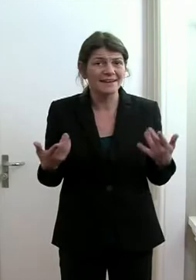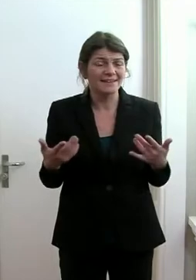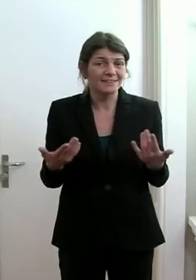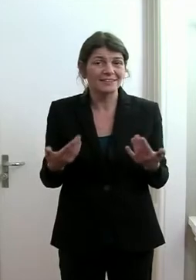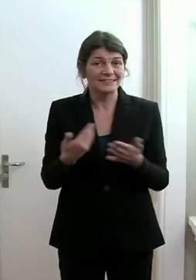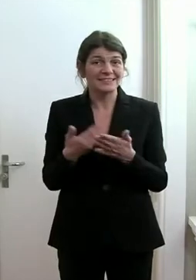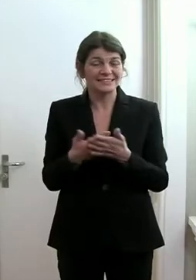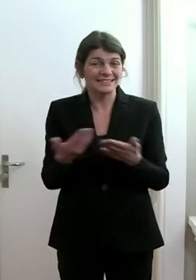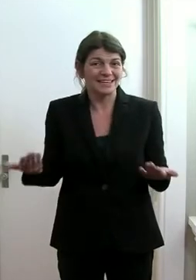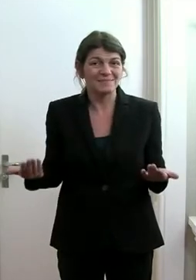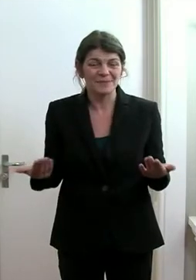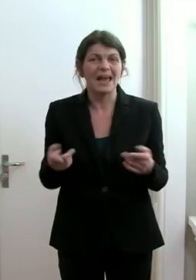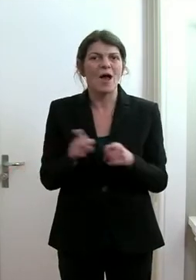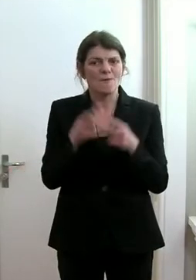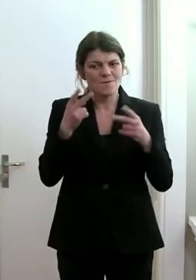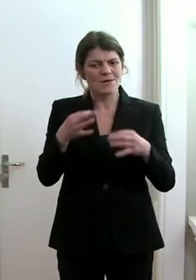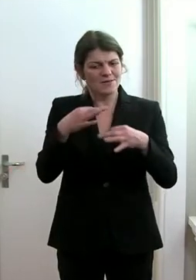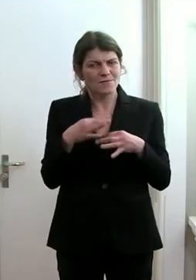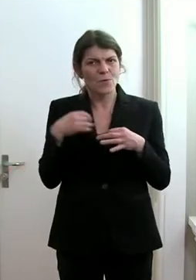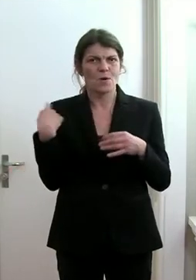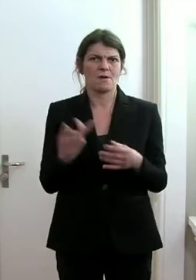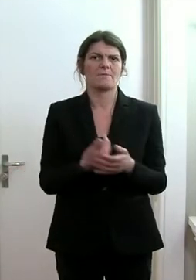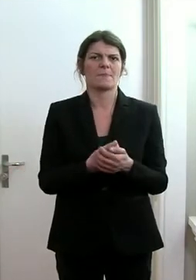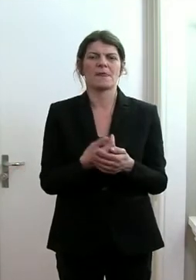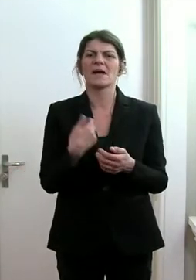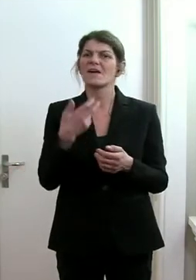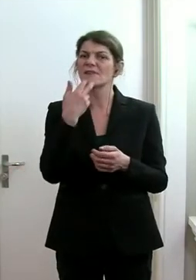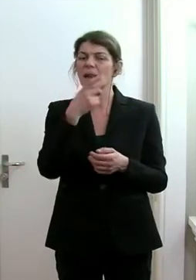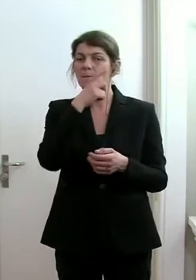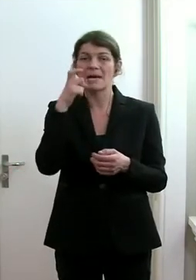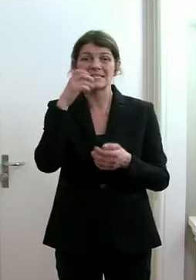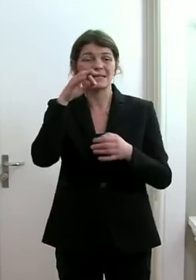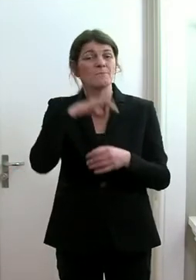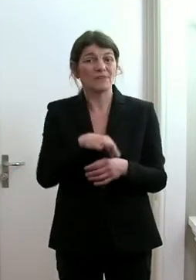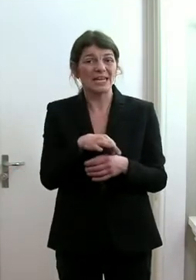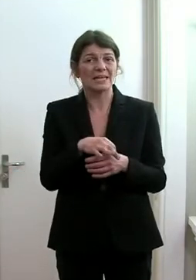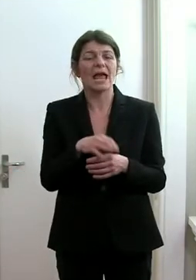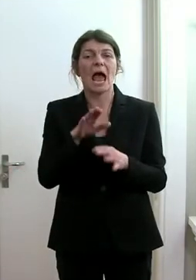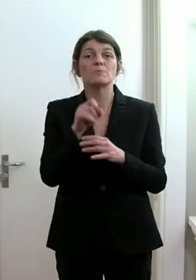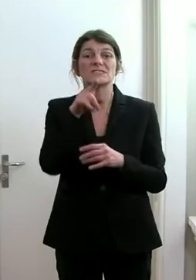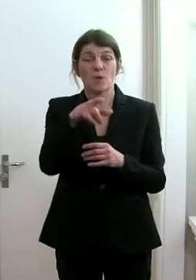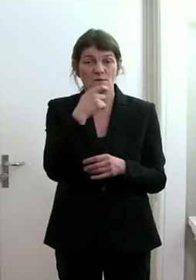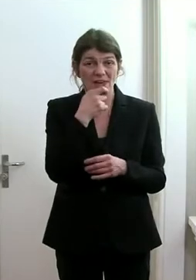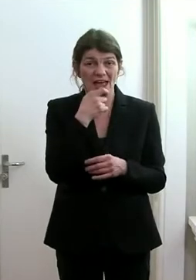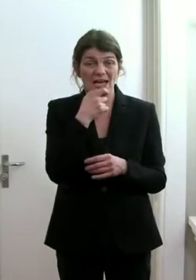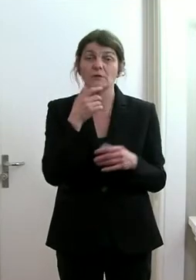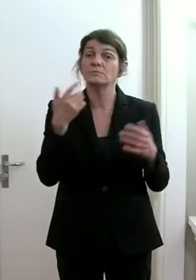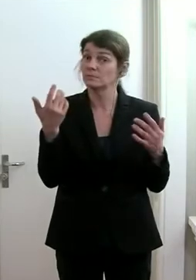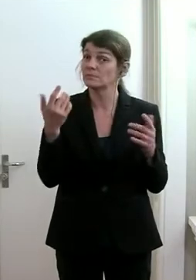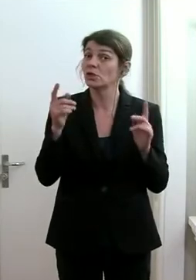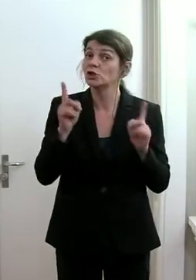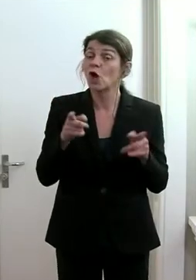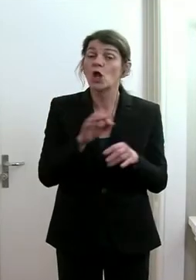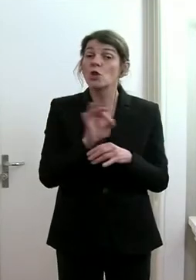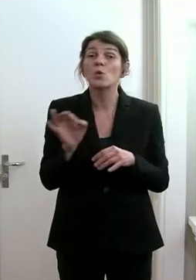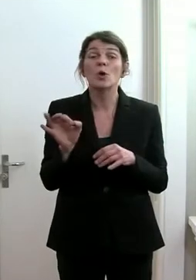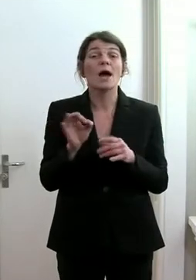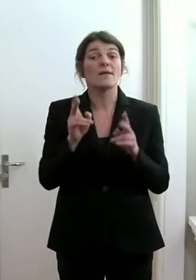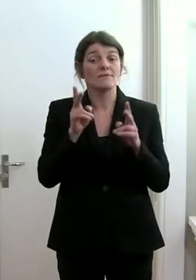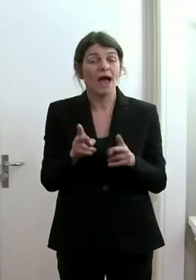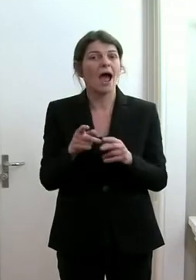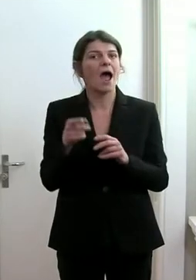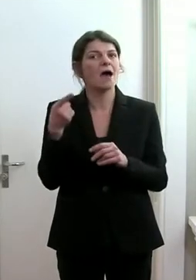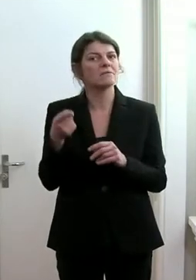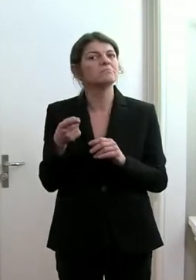Und deshalb war es uns auch wichtig, eine Maskenpflicht ab zwölf Jahren soll ja auch nur dann wirklich